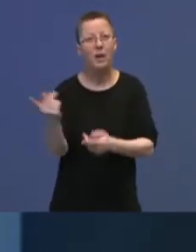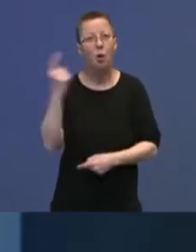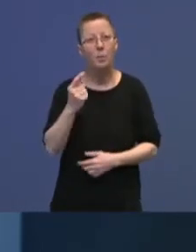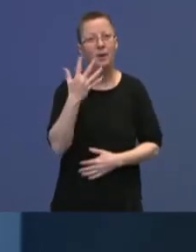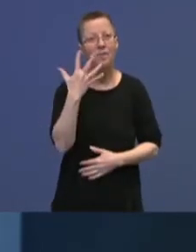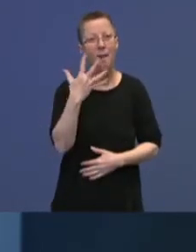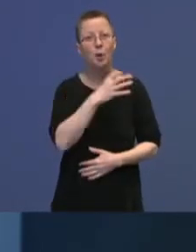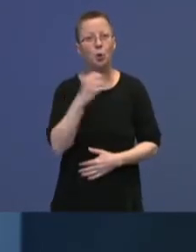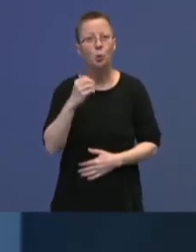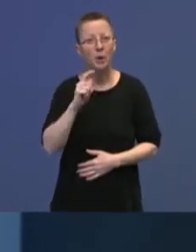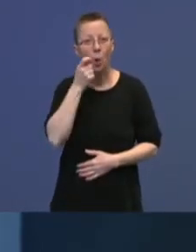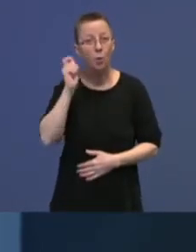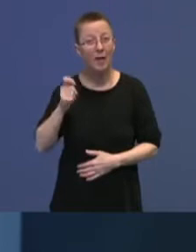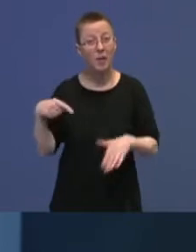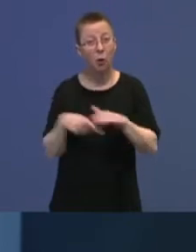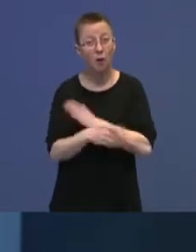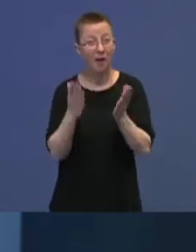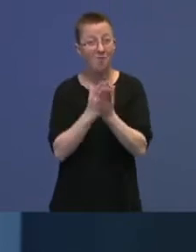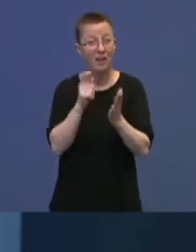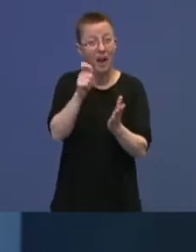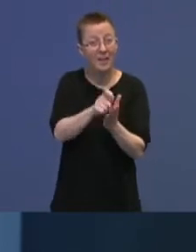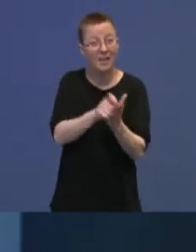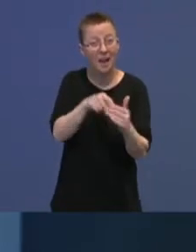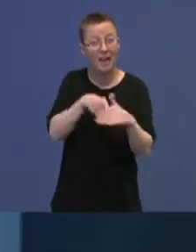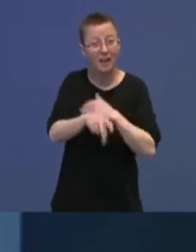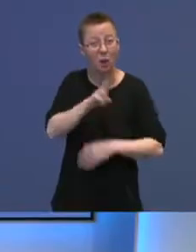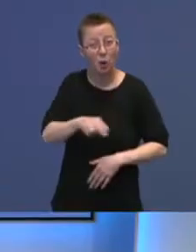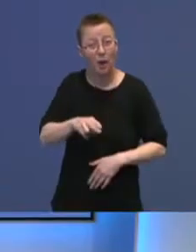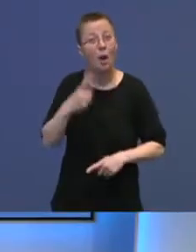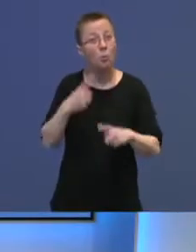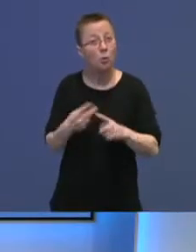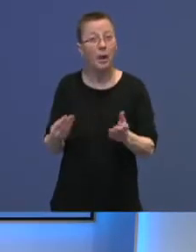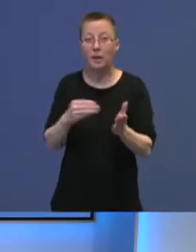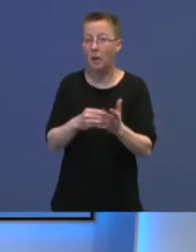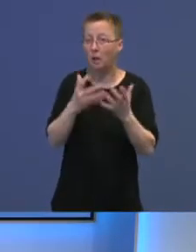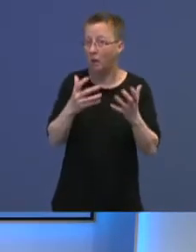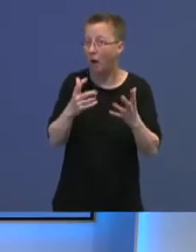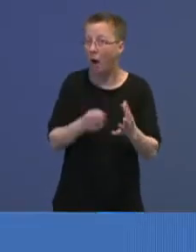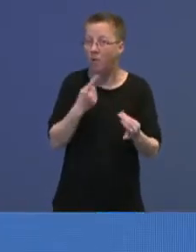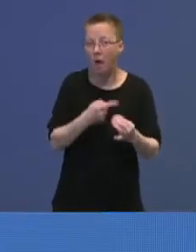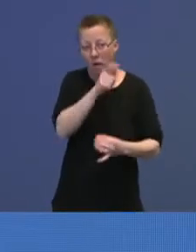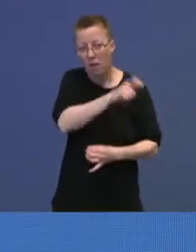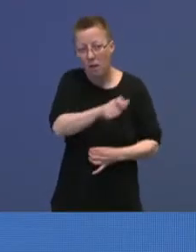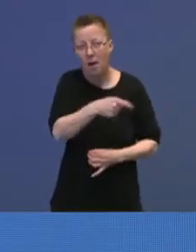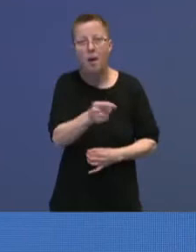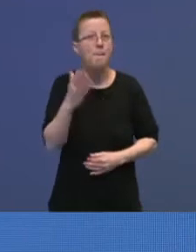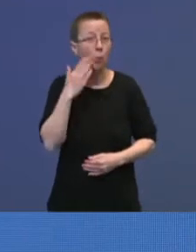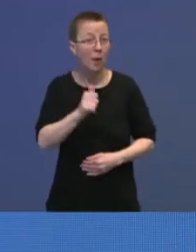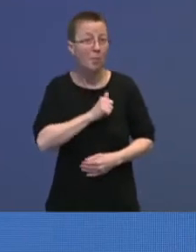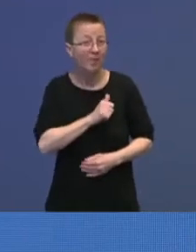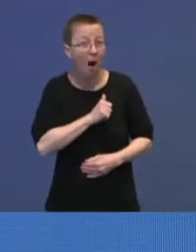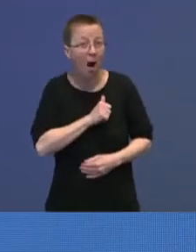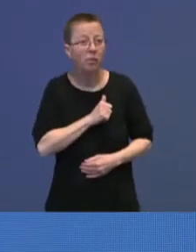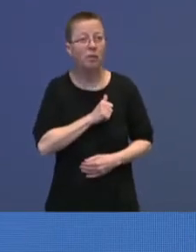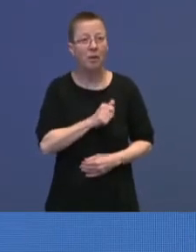ukrainske flyktninger som er registrert i Norge. I tillegg til det har det kommet et ukjent antall som bor privat,